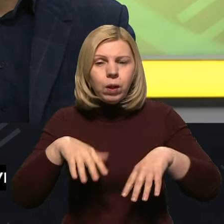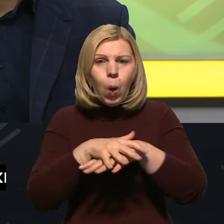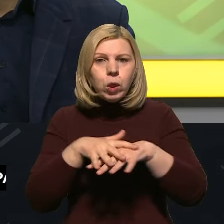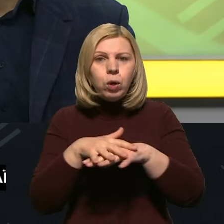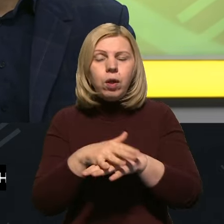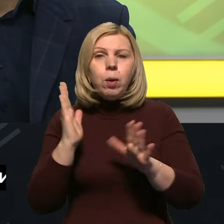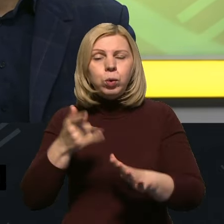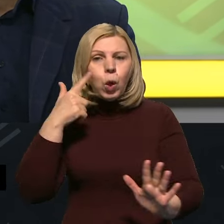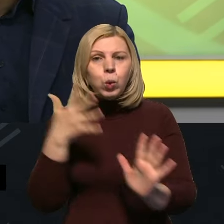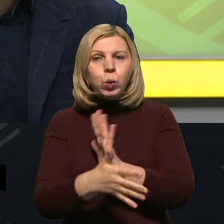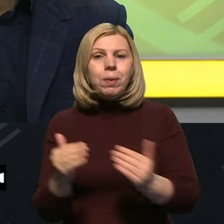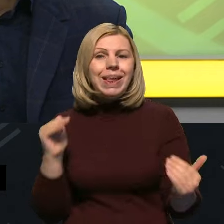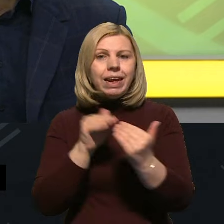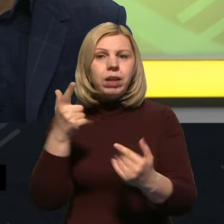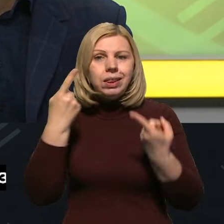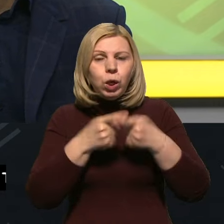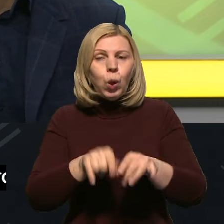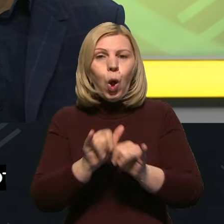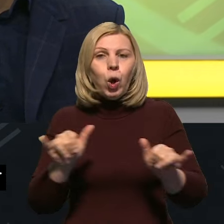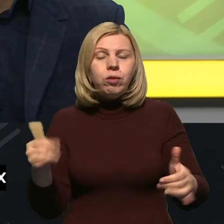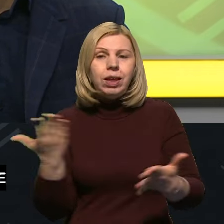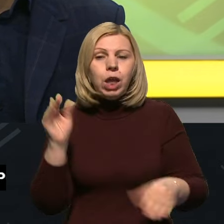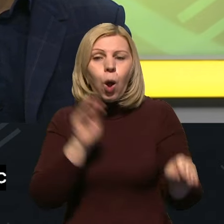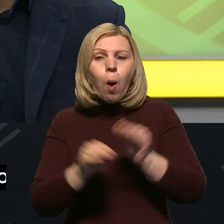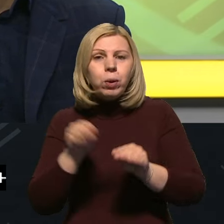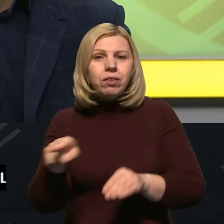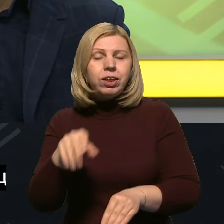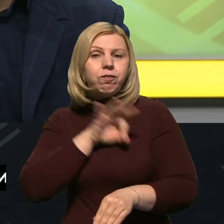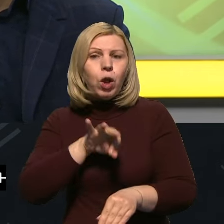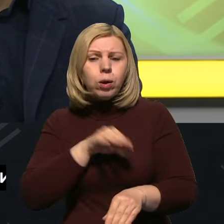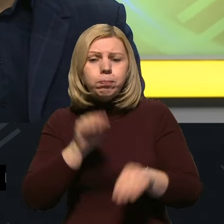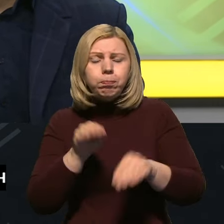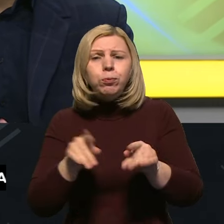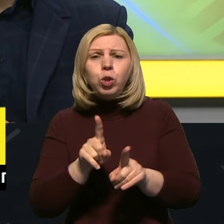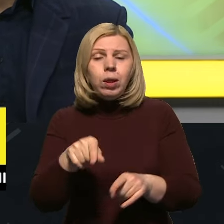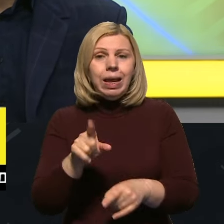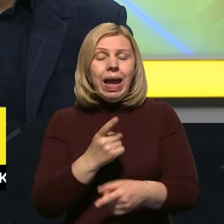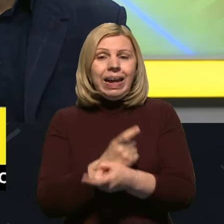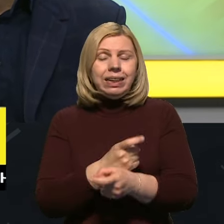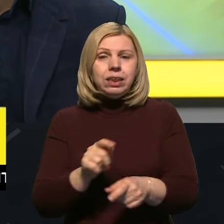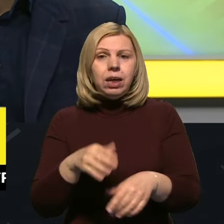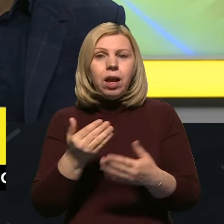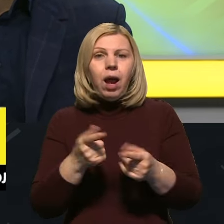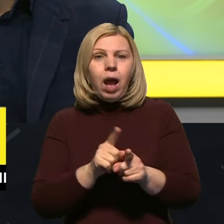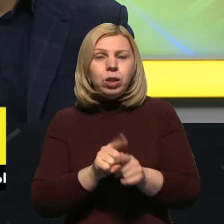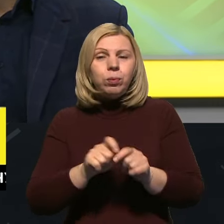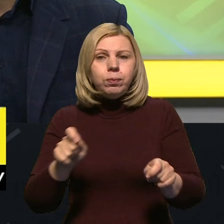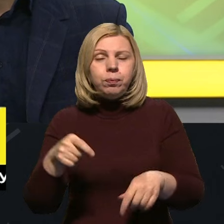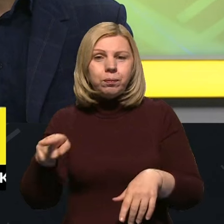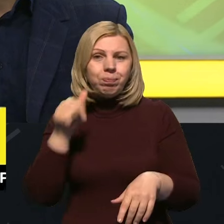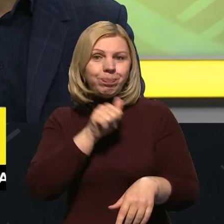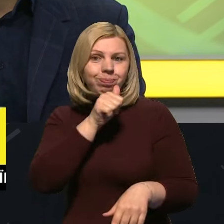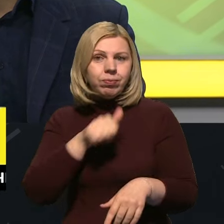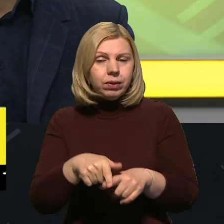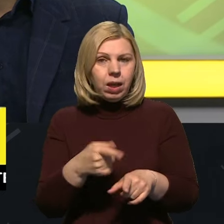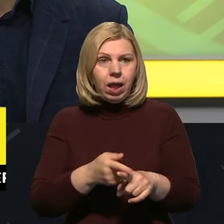розуміло рівень їх технологічного розвитку, які компоненти вони використовують. Це для них ризик розкриття доволі чутливої інформації, тому що, знов таки, це